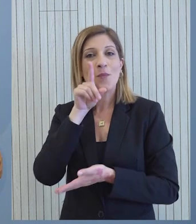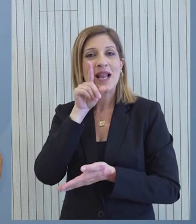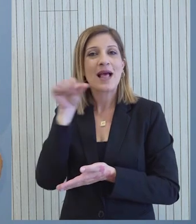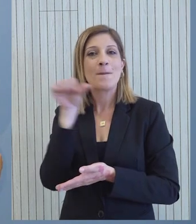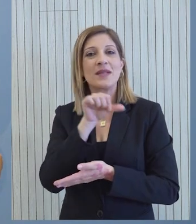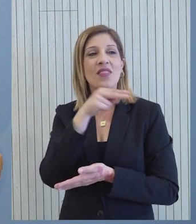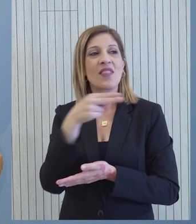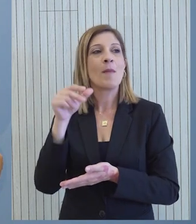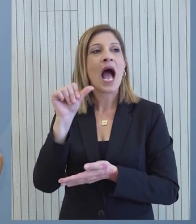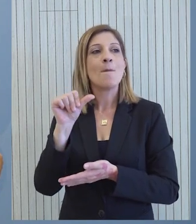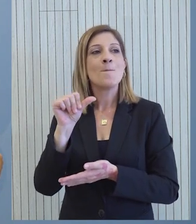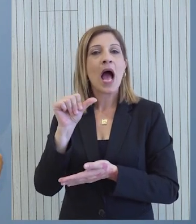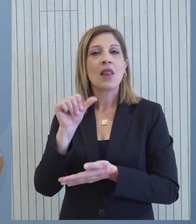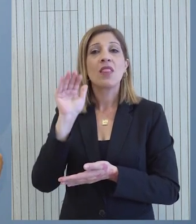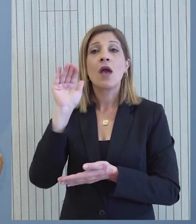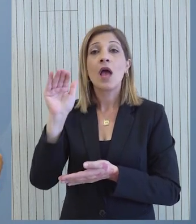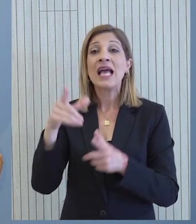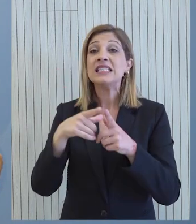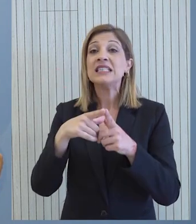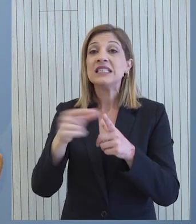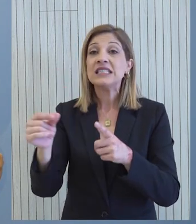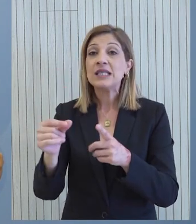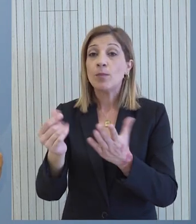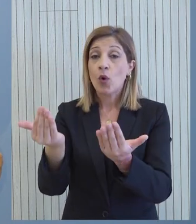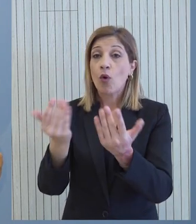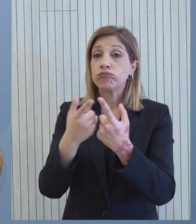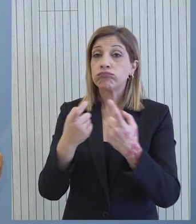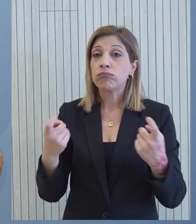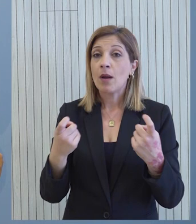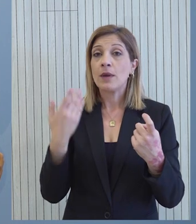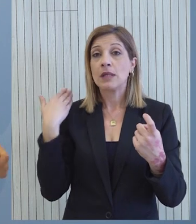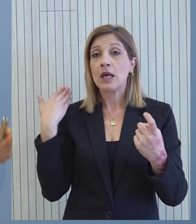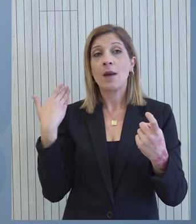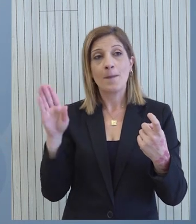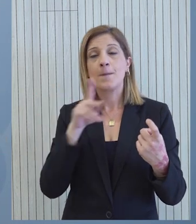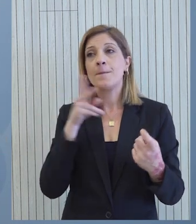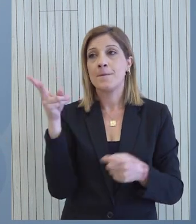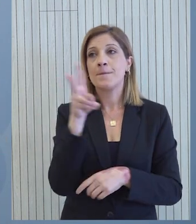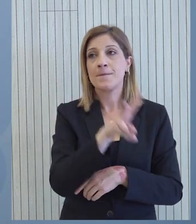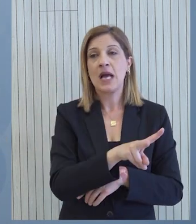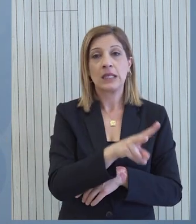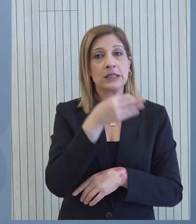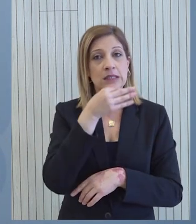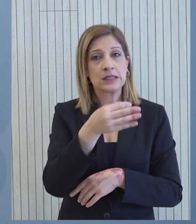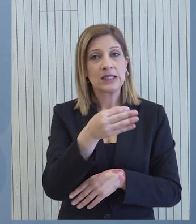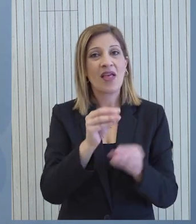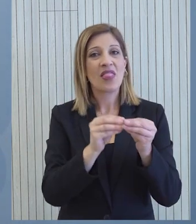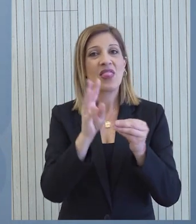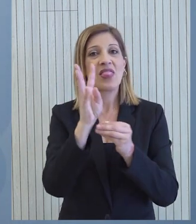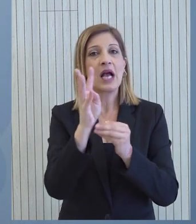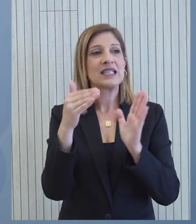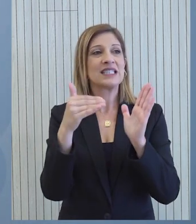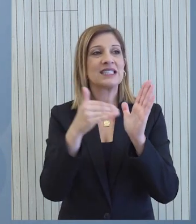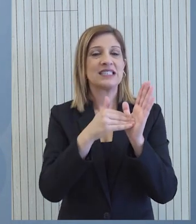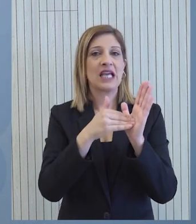Πώς η βοηθία έχει συσσωρευτεί στην κύπρο μέχρι στιγμής Ήδη έχω αναφέρει ότι μέχρι στιγμής αν δεν κάνω λάθος ήταν 14.000